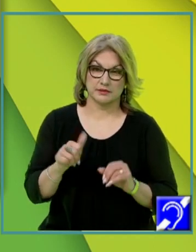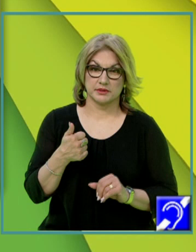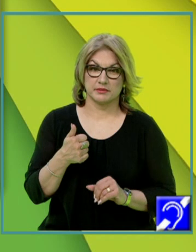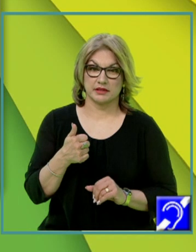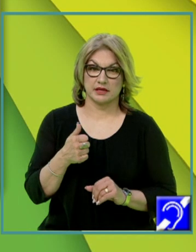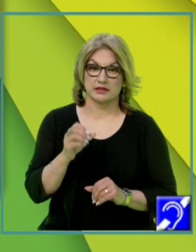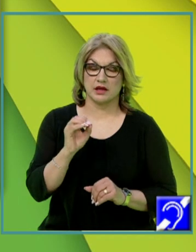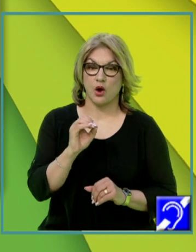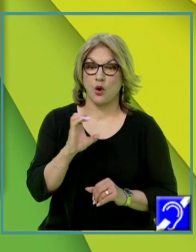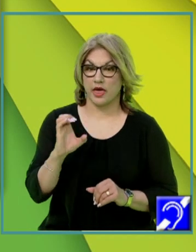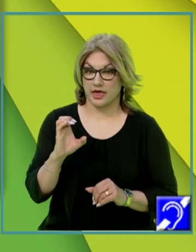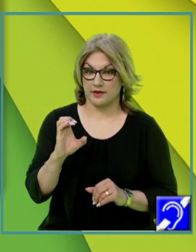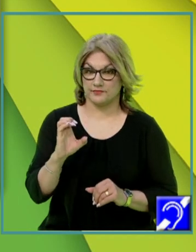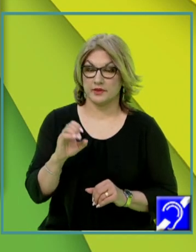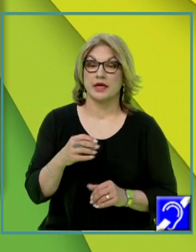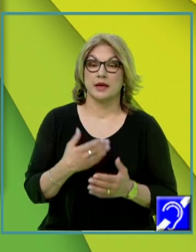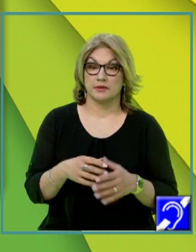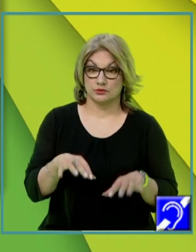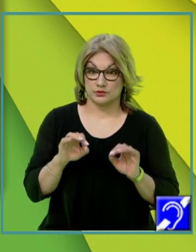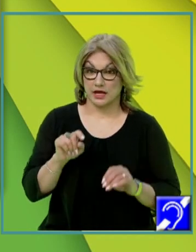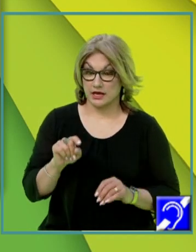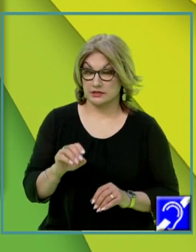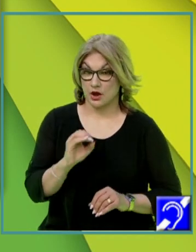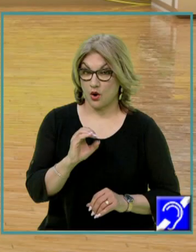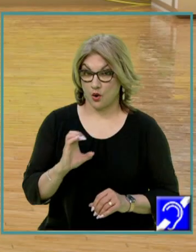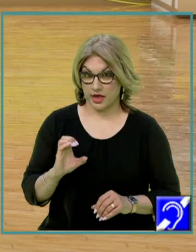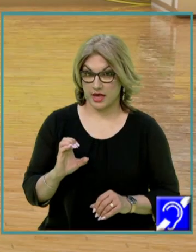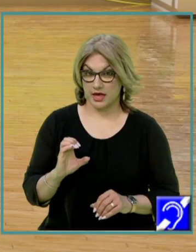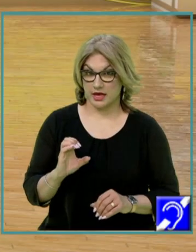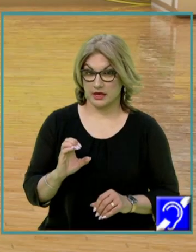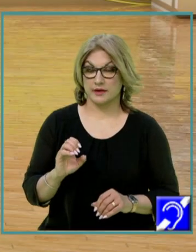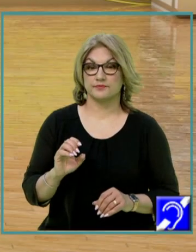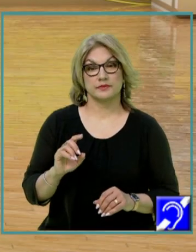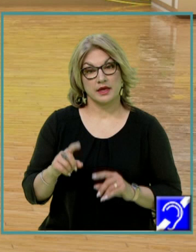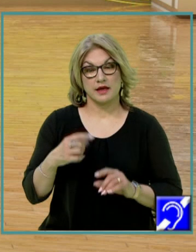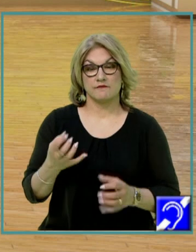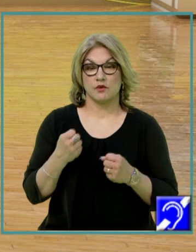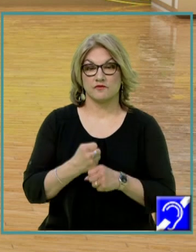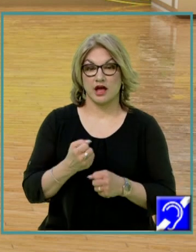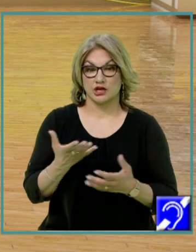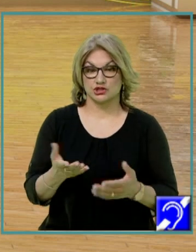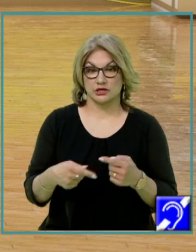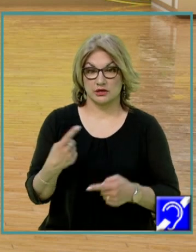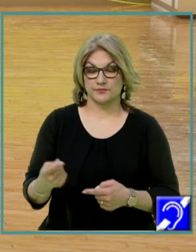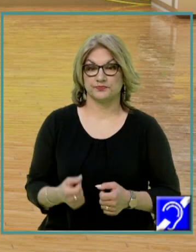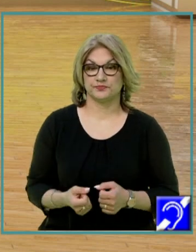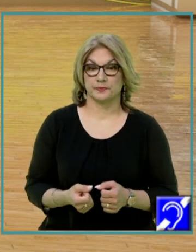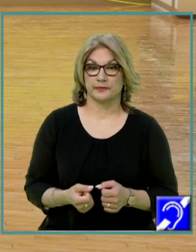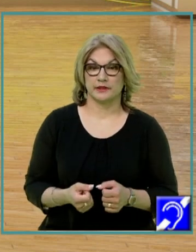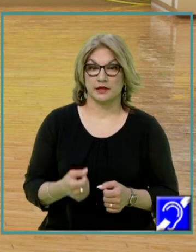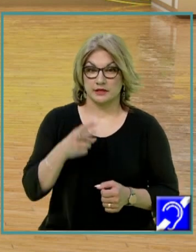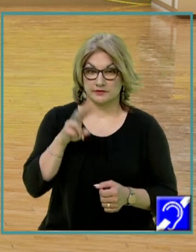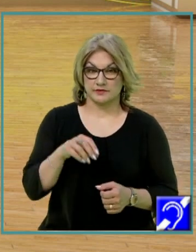OE. Și pentru a-l determina pe OE, vom face în felul următor. Deci ne uităm în triunghiul